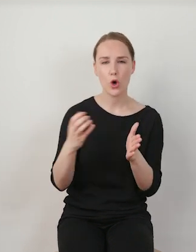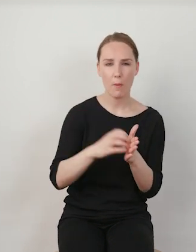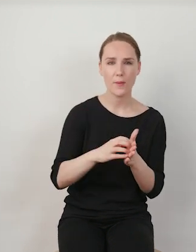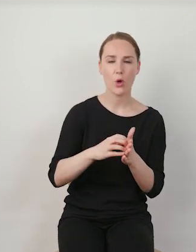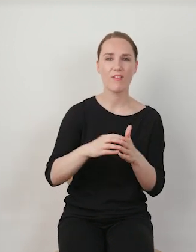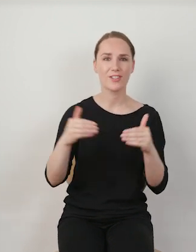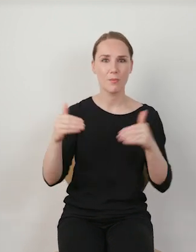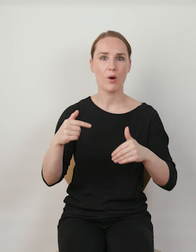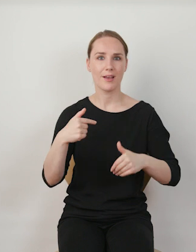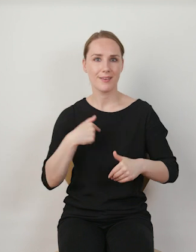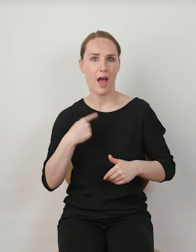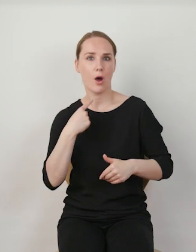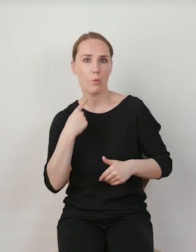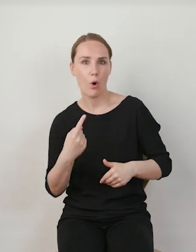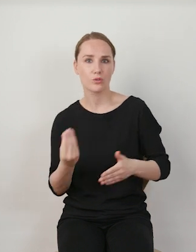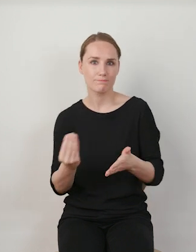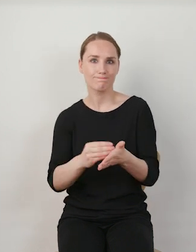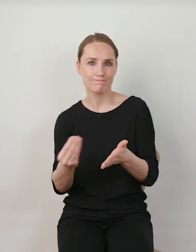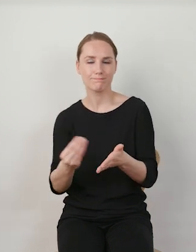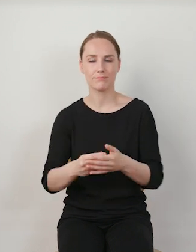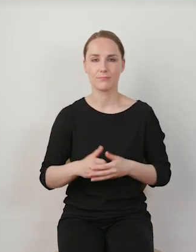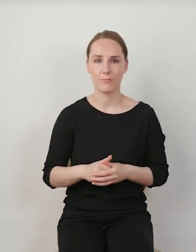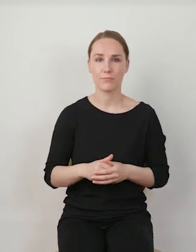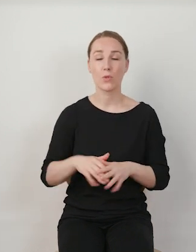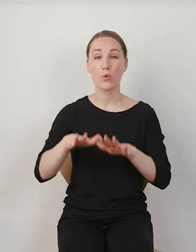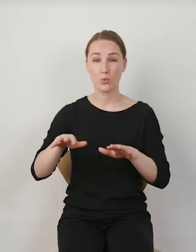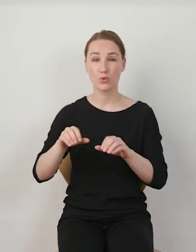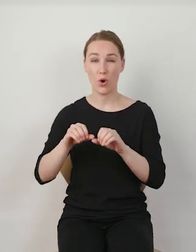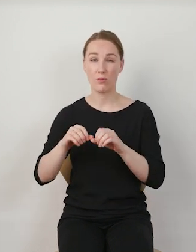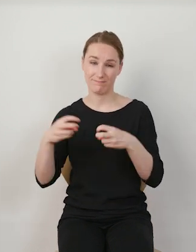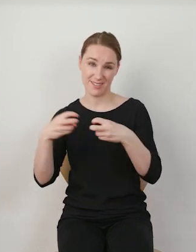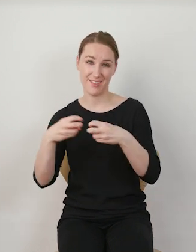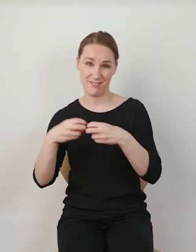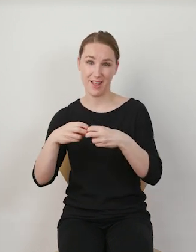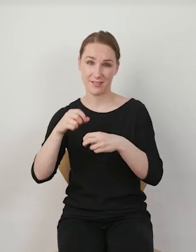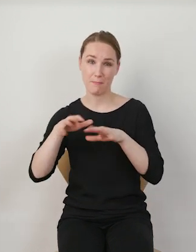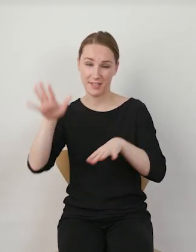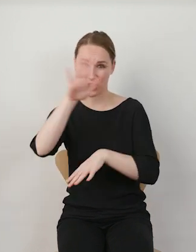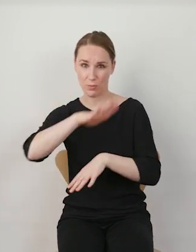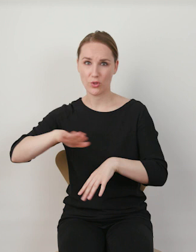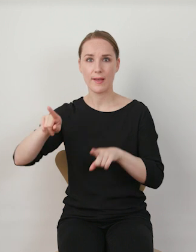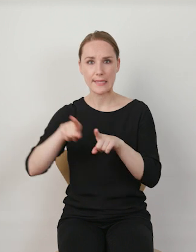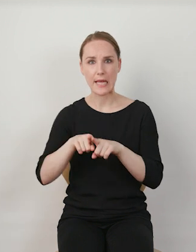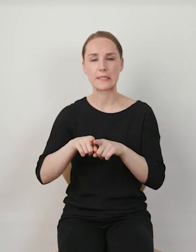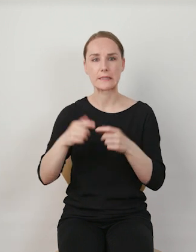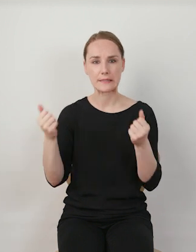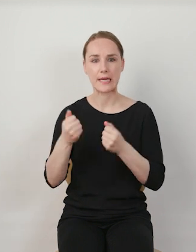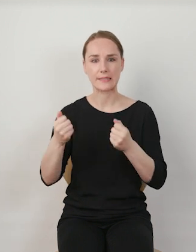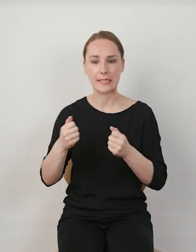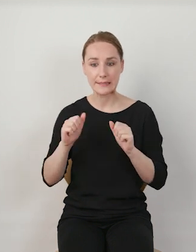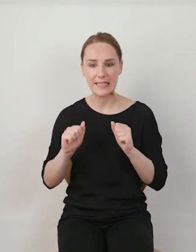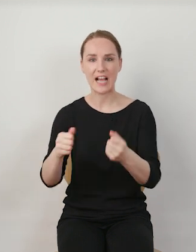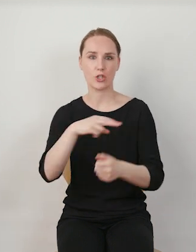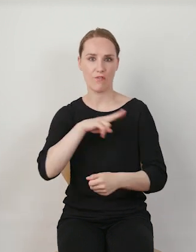możemy się udzielać, więc coraz więcej serwisów wprowadza też różne możliwości, żeby nas zaangażować, żebyśmy